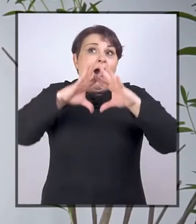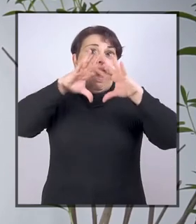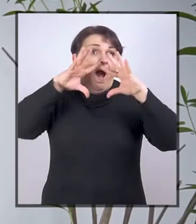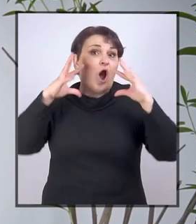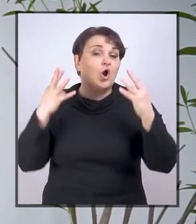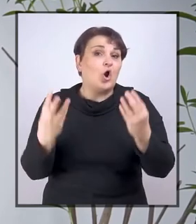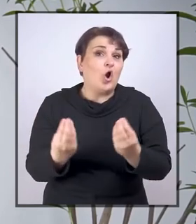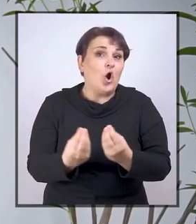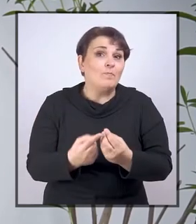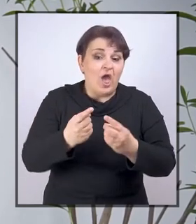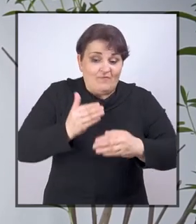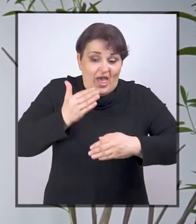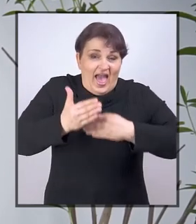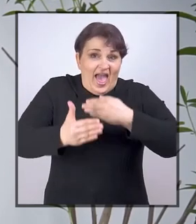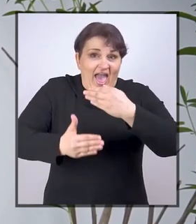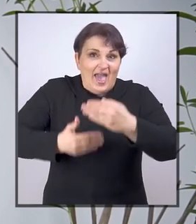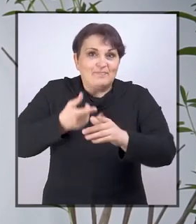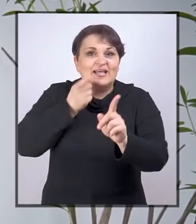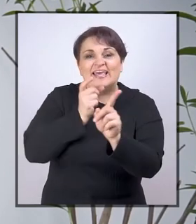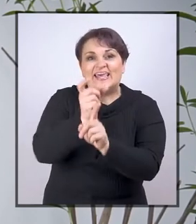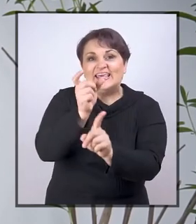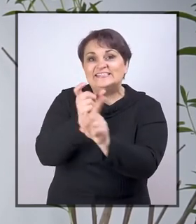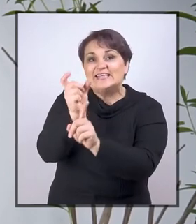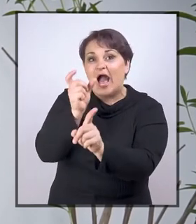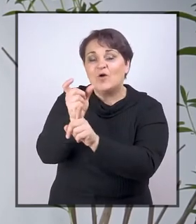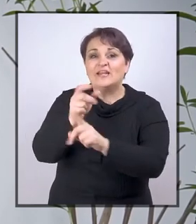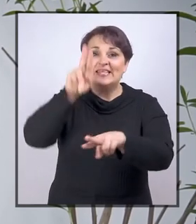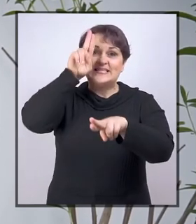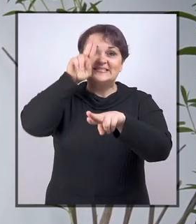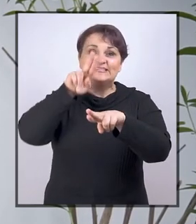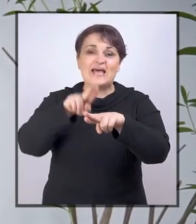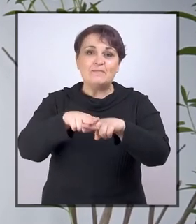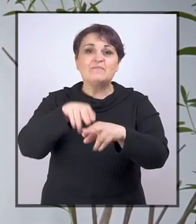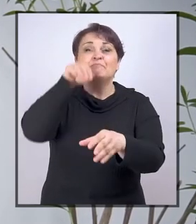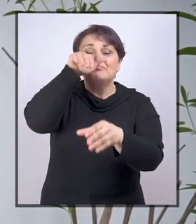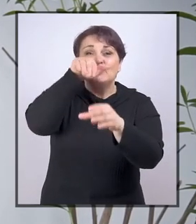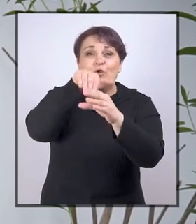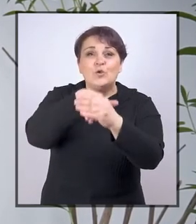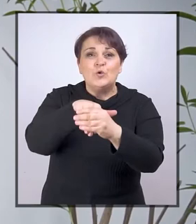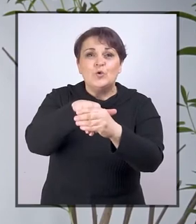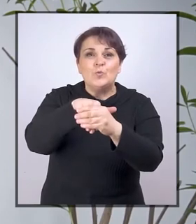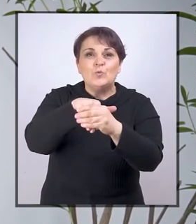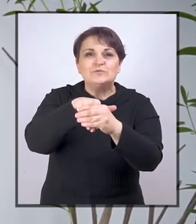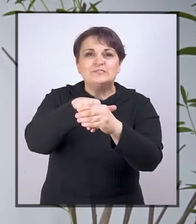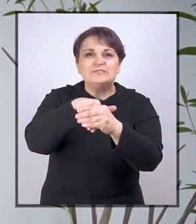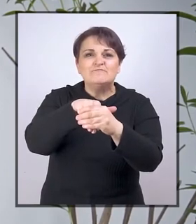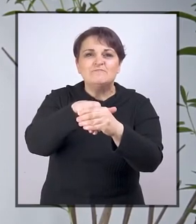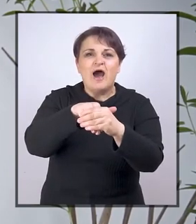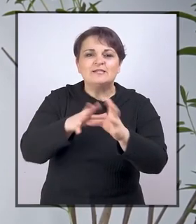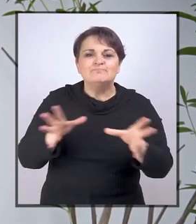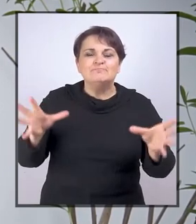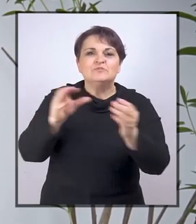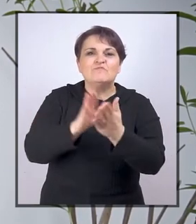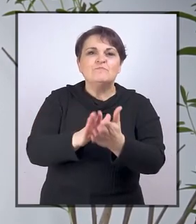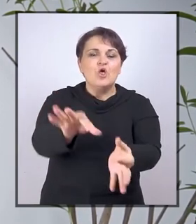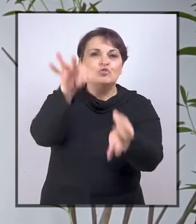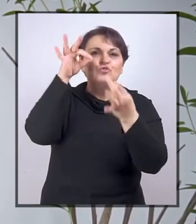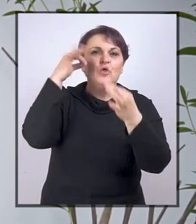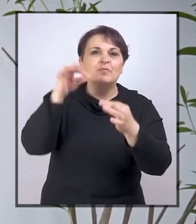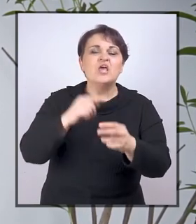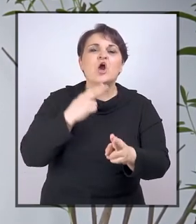kompletan ovaj proces zagovaranja za prava u stvari krunisan je